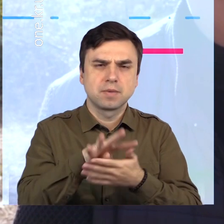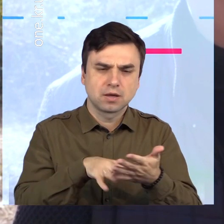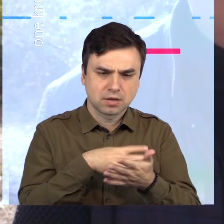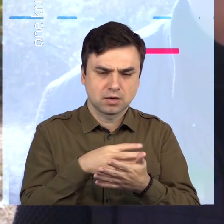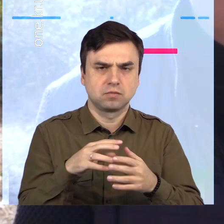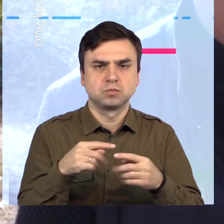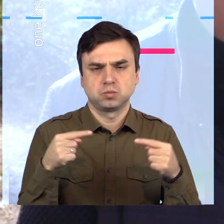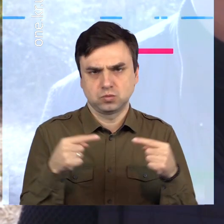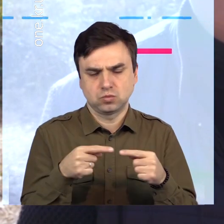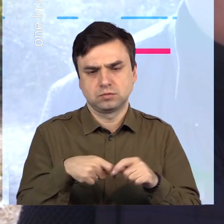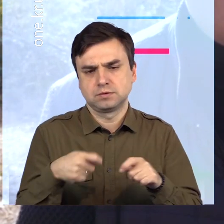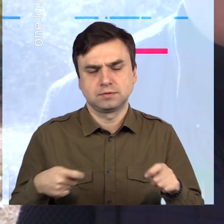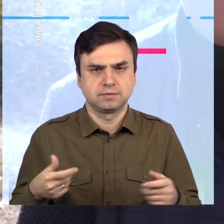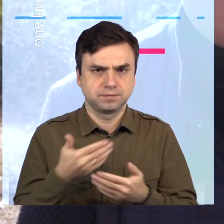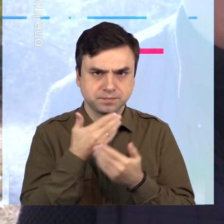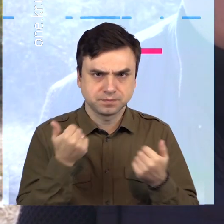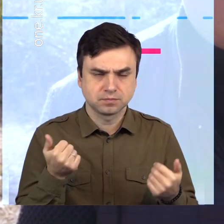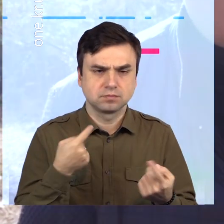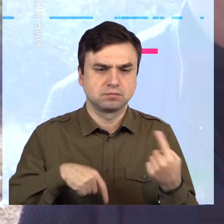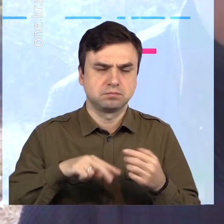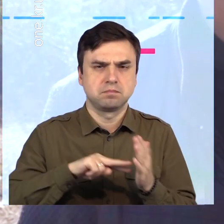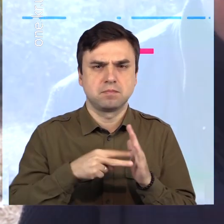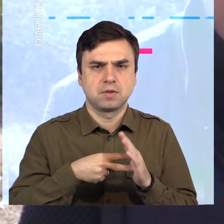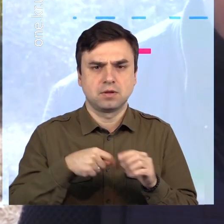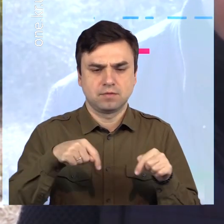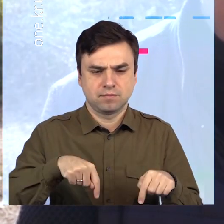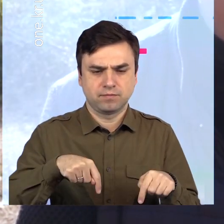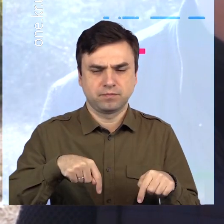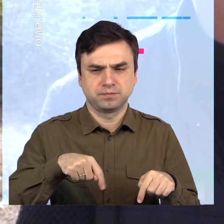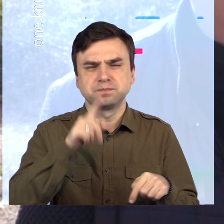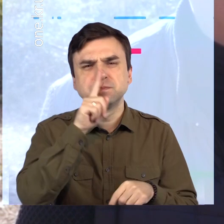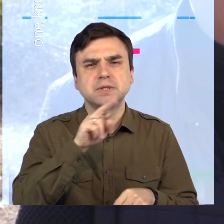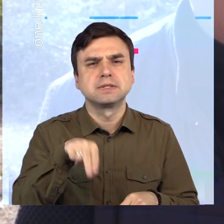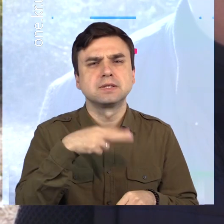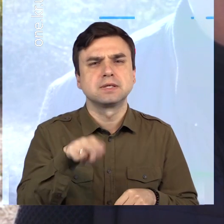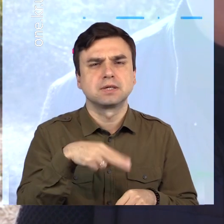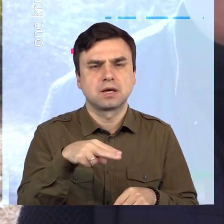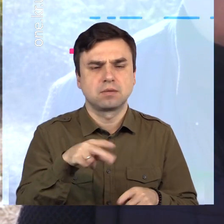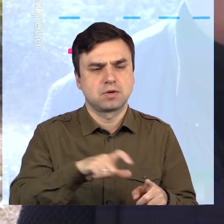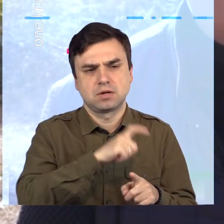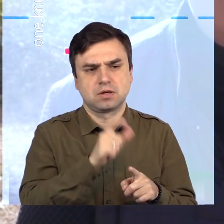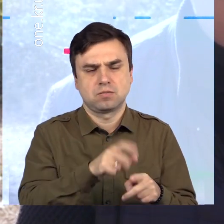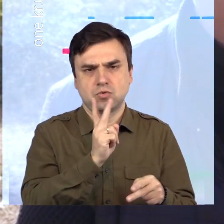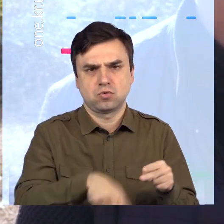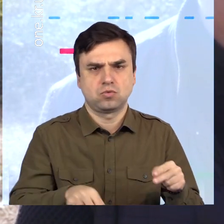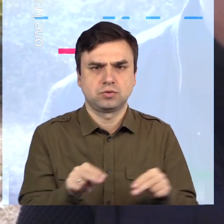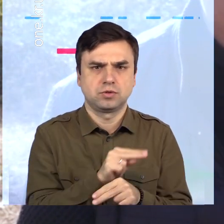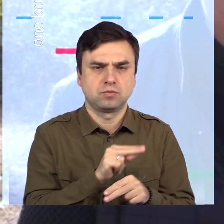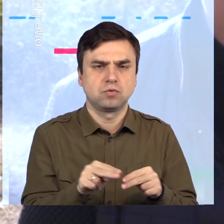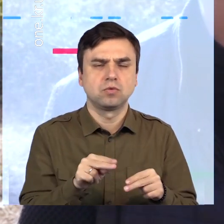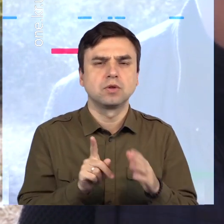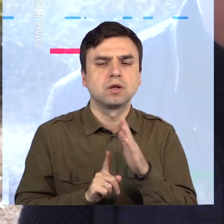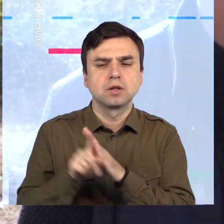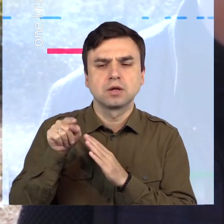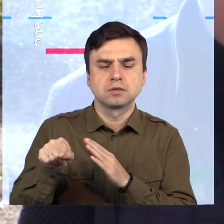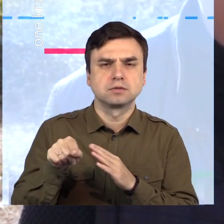календарного. Ми плануємо у грудні цього місяця всі роботи завершити від ТРК «Сонячна галерея»